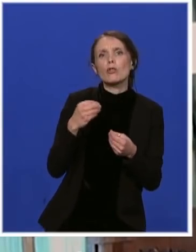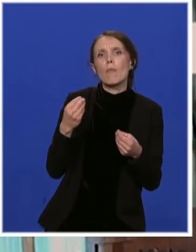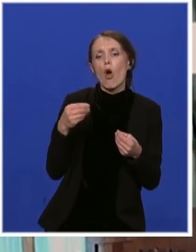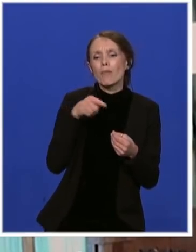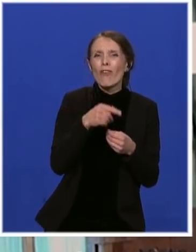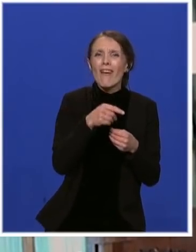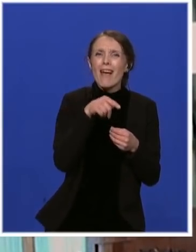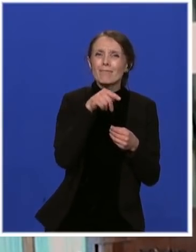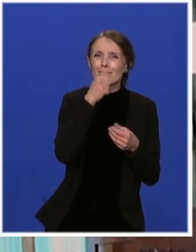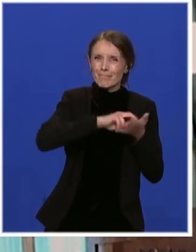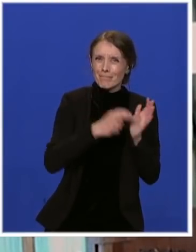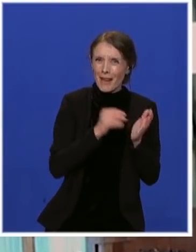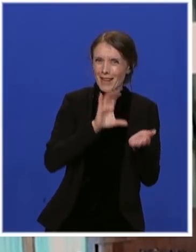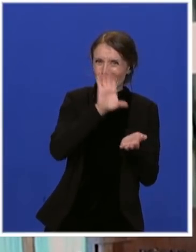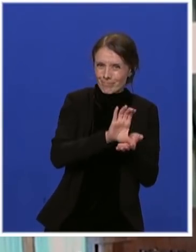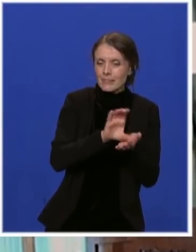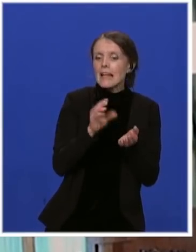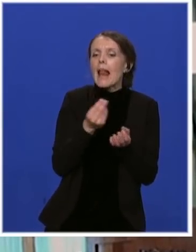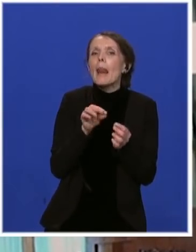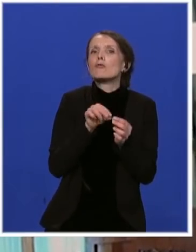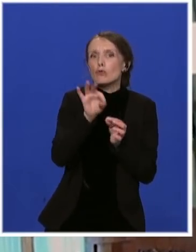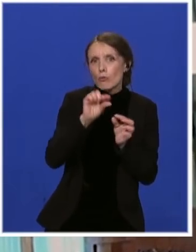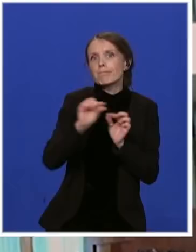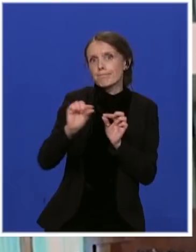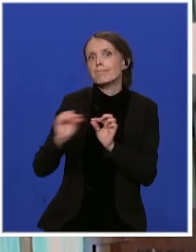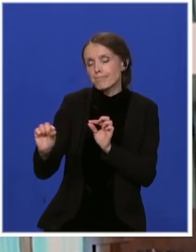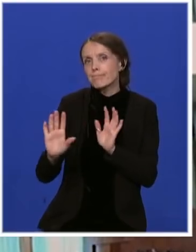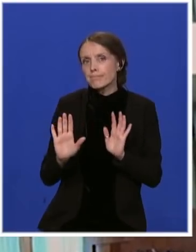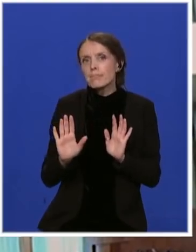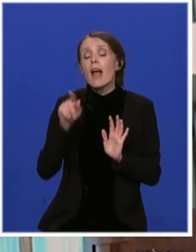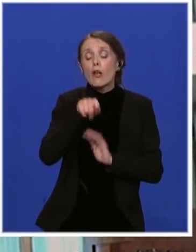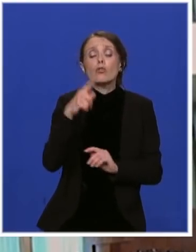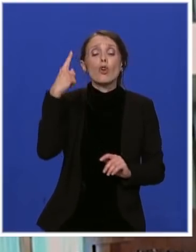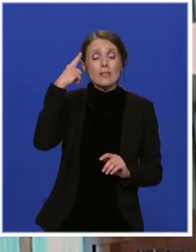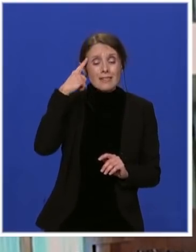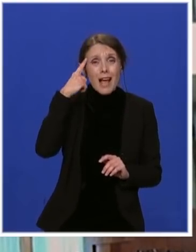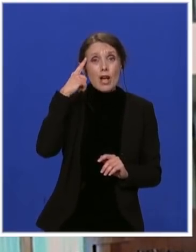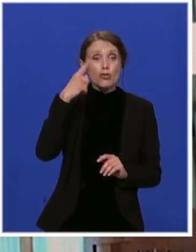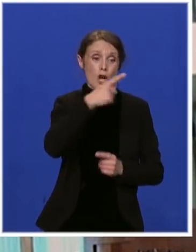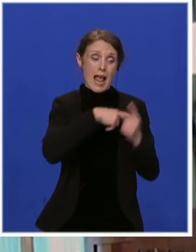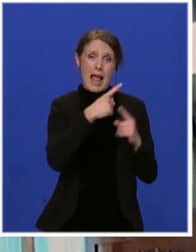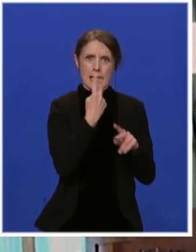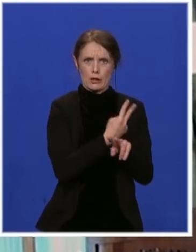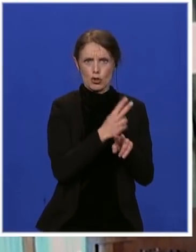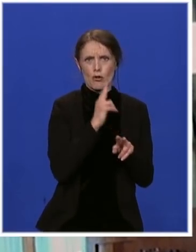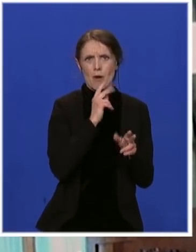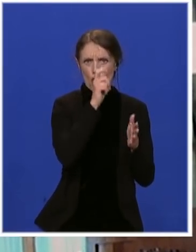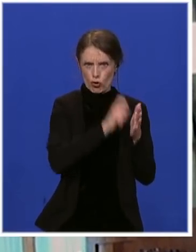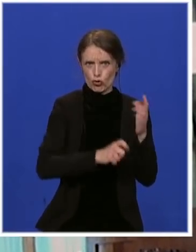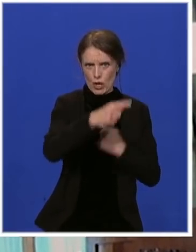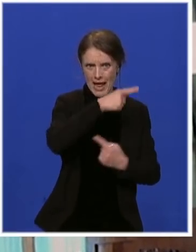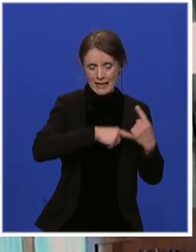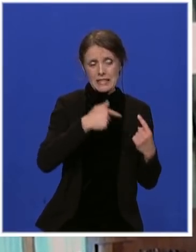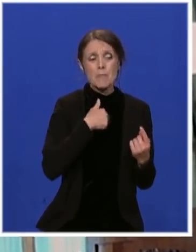ovaj paket što se tiče oporavka. To znači da ćemo zemljama članicama predložiti